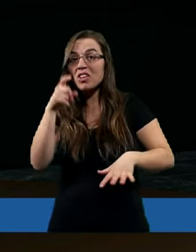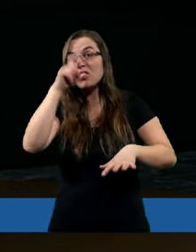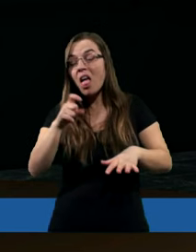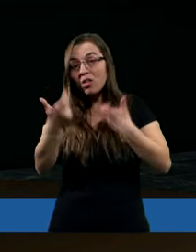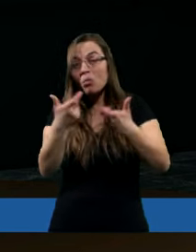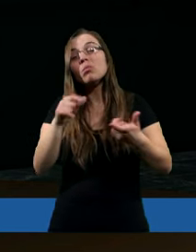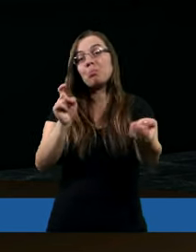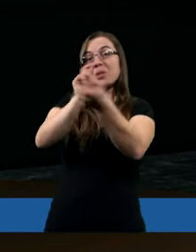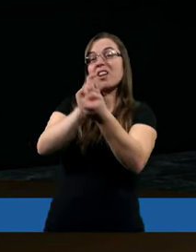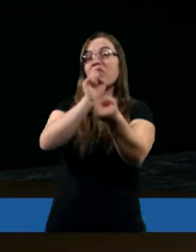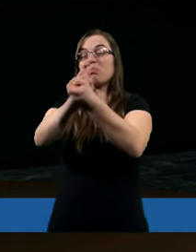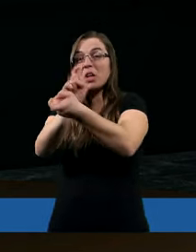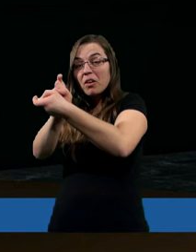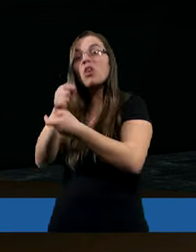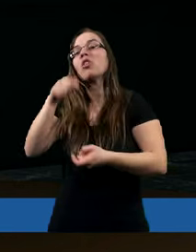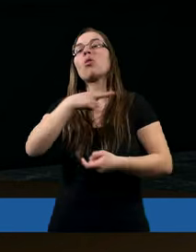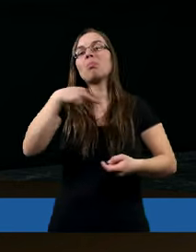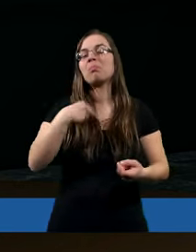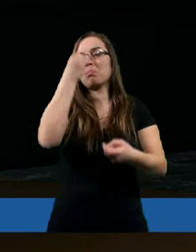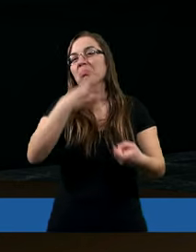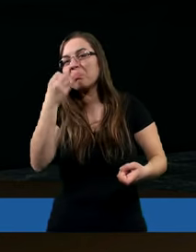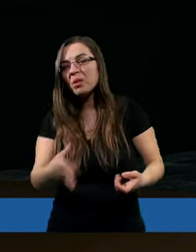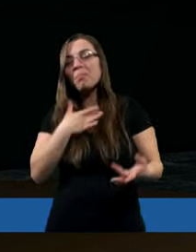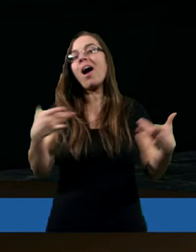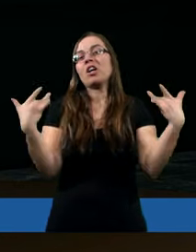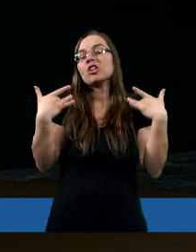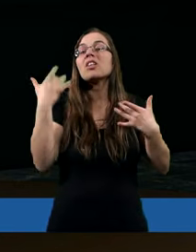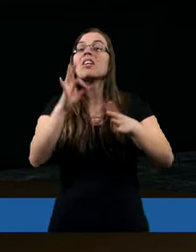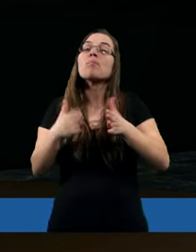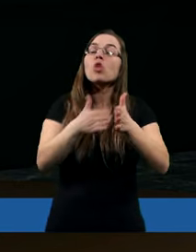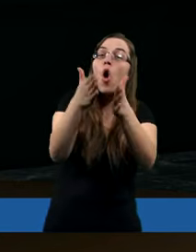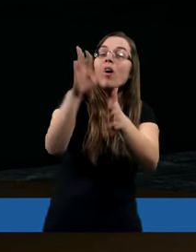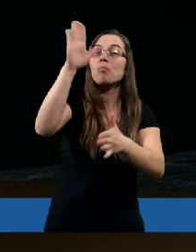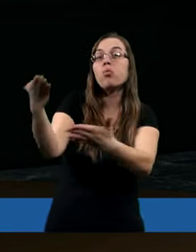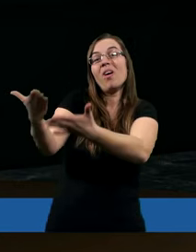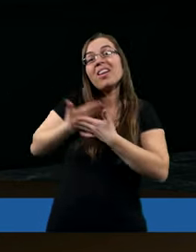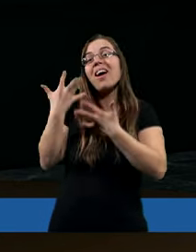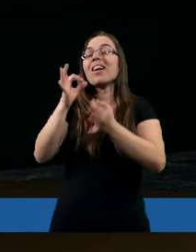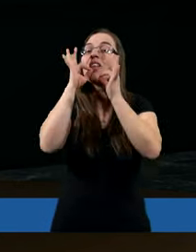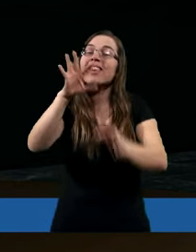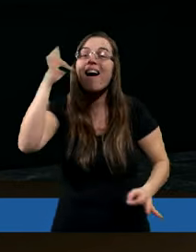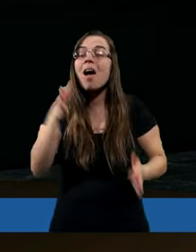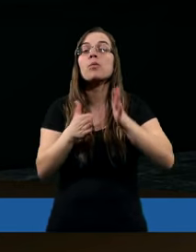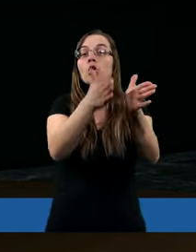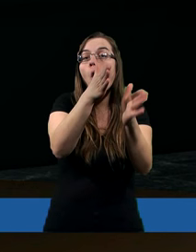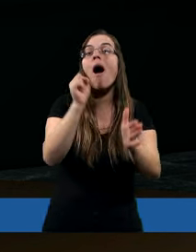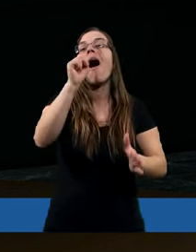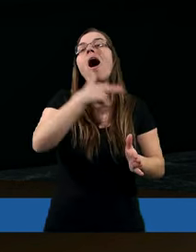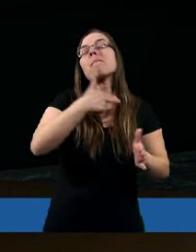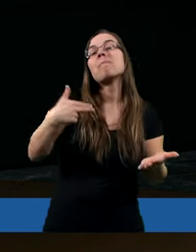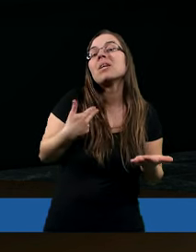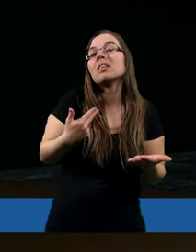Zawsze wszystko to, co nam Duch Święty podstawia, droga, którą chce nas prowadzić, ona zawsze jest tym najlepszym wyborem, prawda?